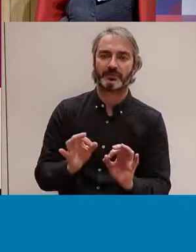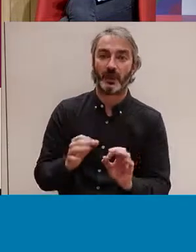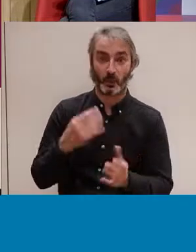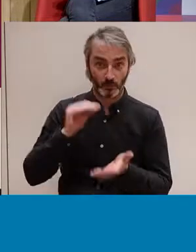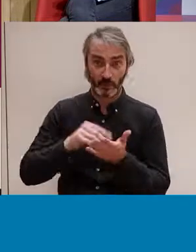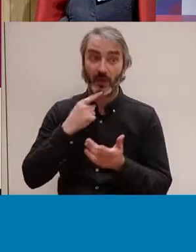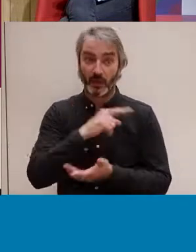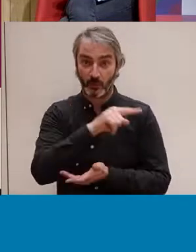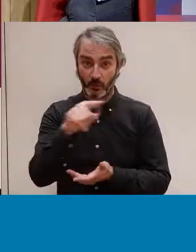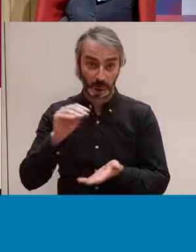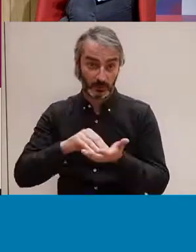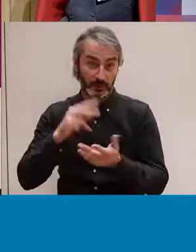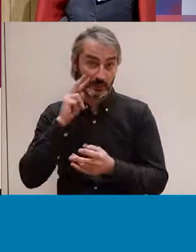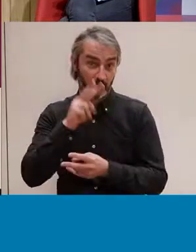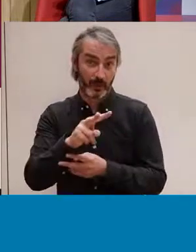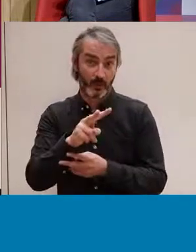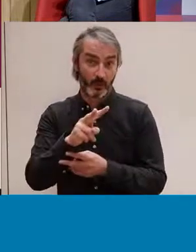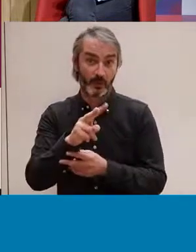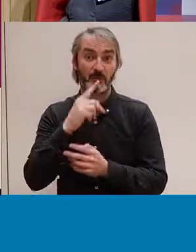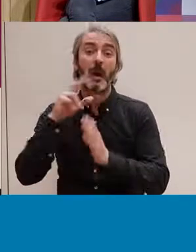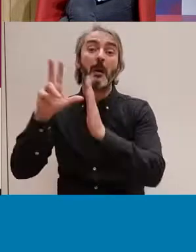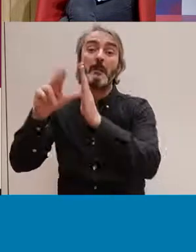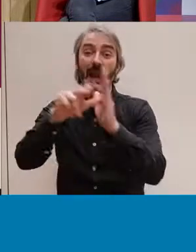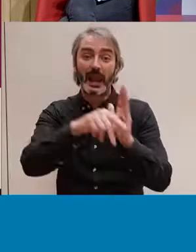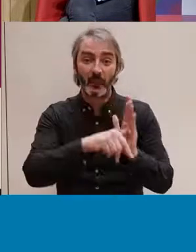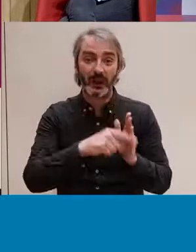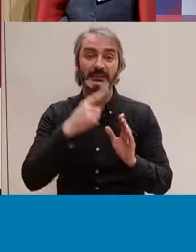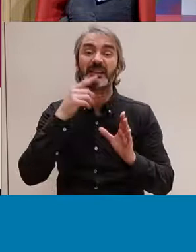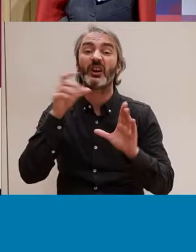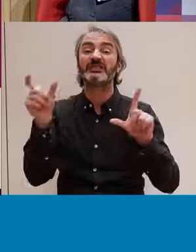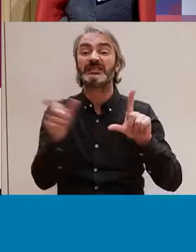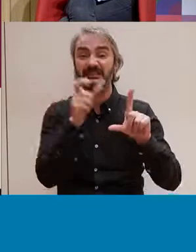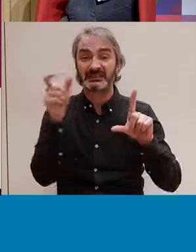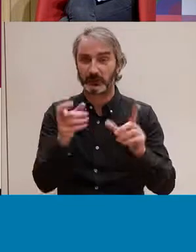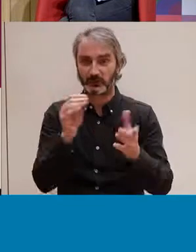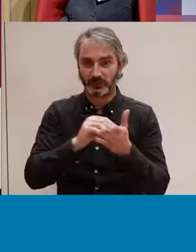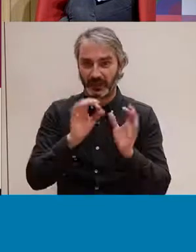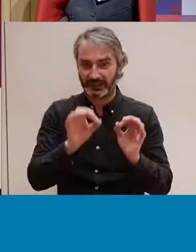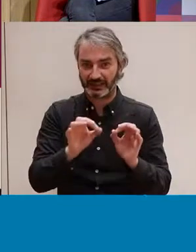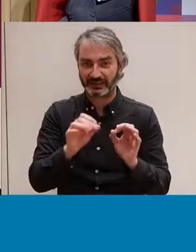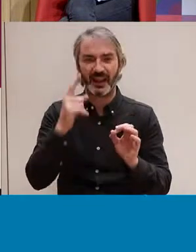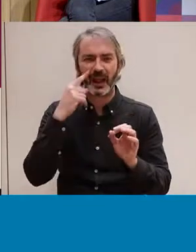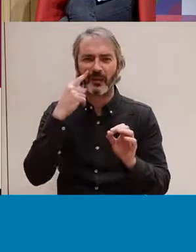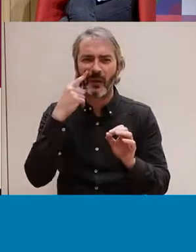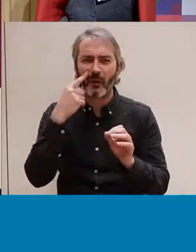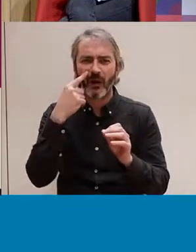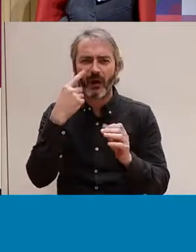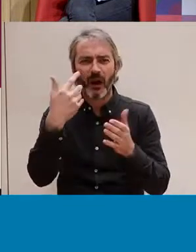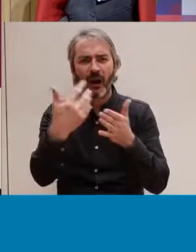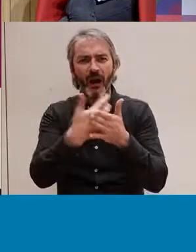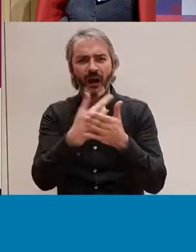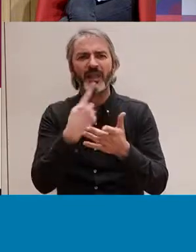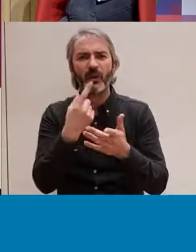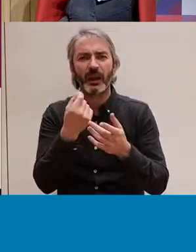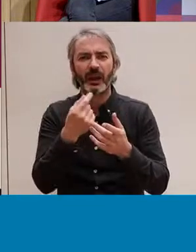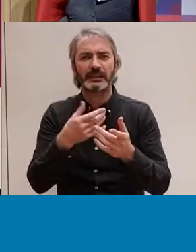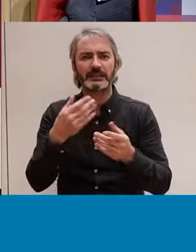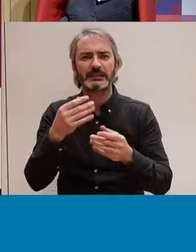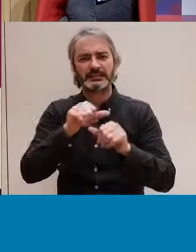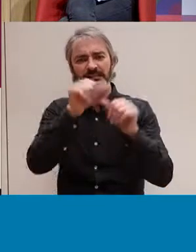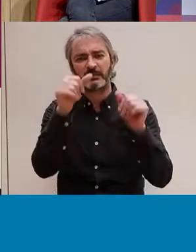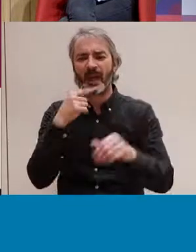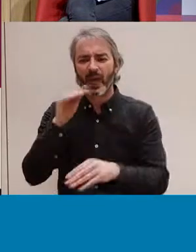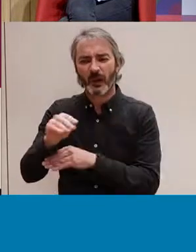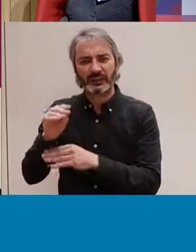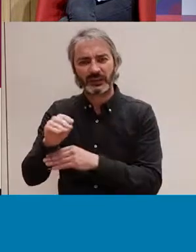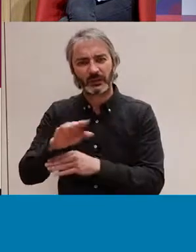en quines pràctiques acostumem a veure en les pel·lícules, en les sèries i de com, quins missatges transmetem en aquest model